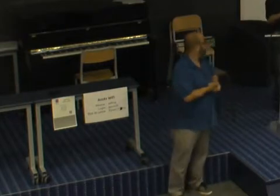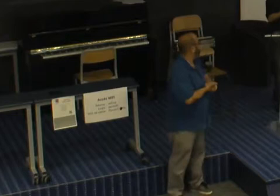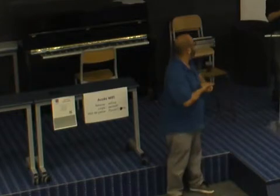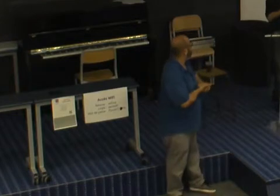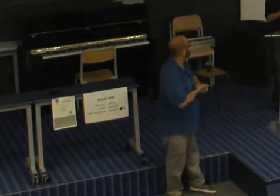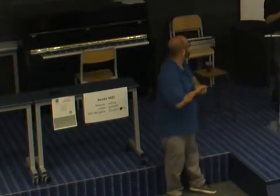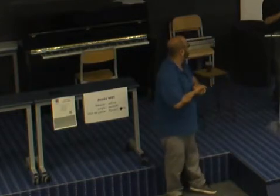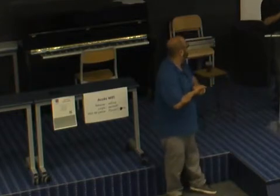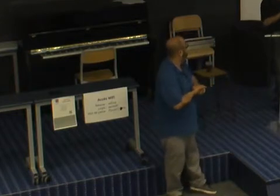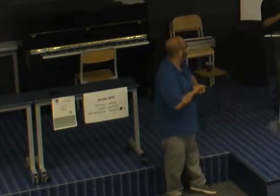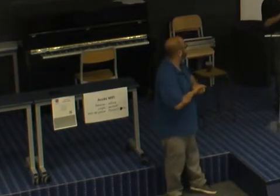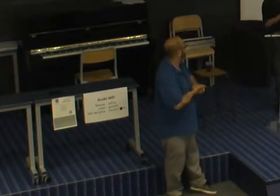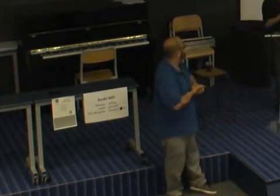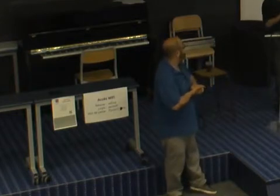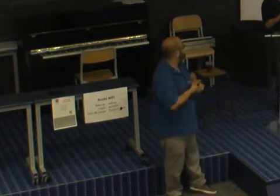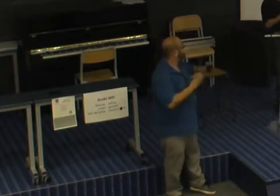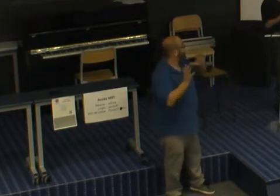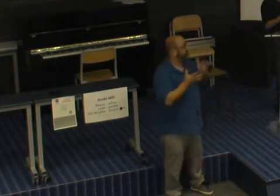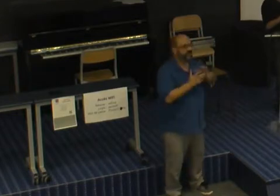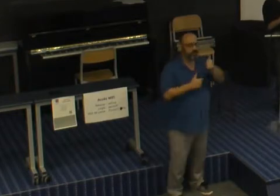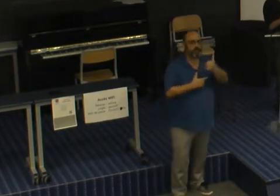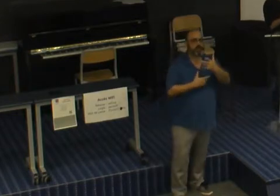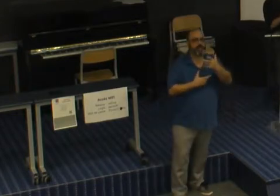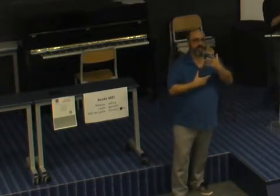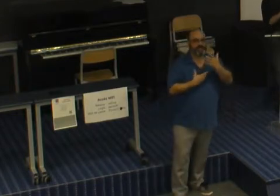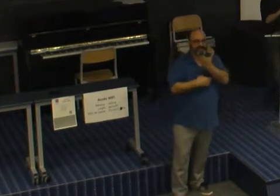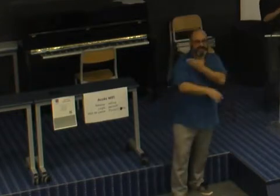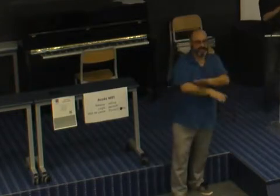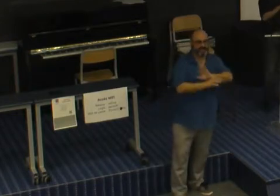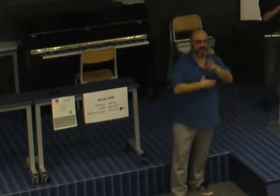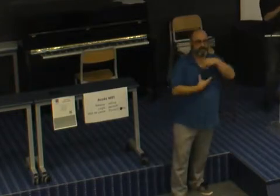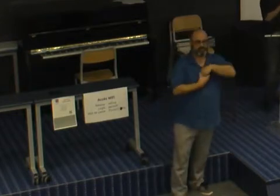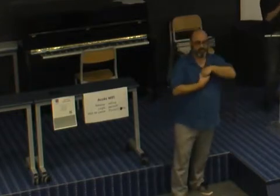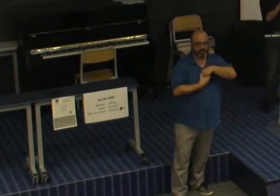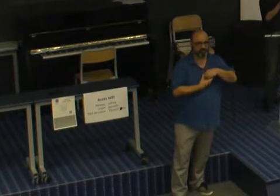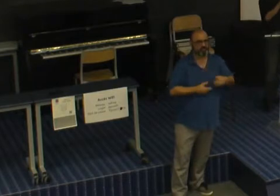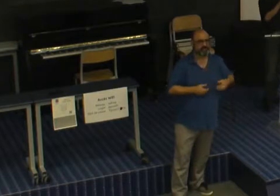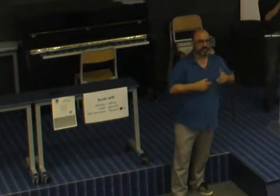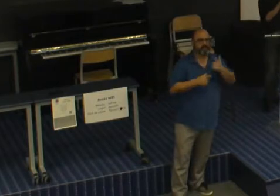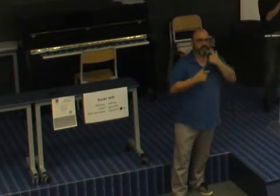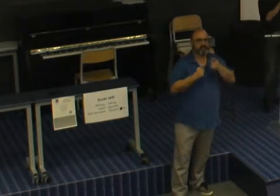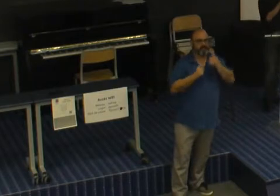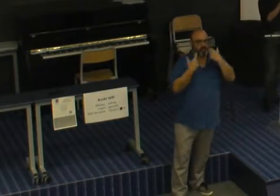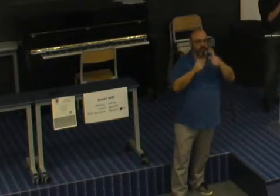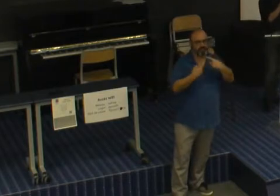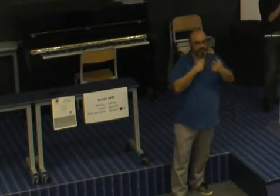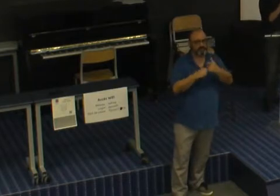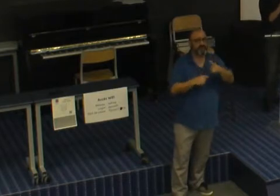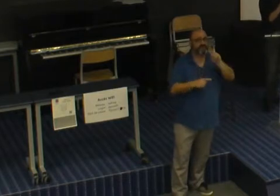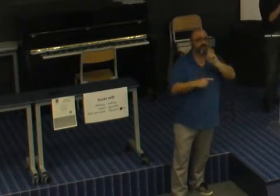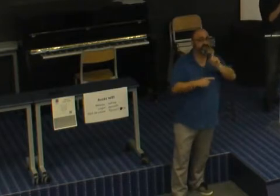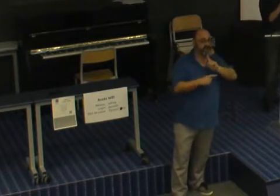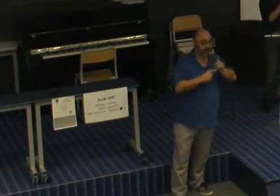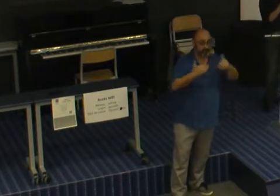je vais commencer par la discrimination genrée dont on discute beaucoup. Les femmes gagnent en moyenne 19,2